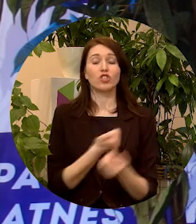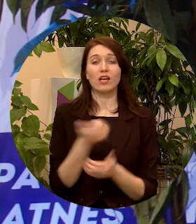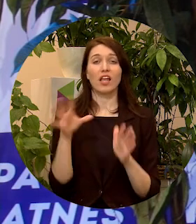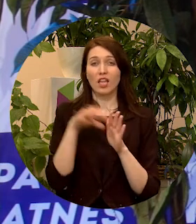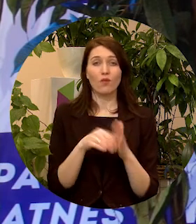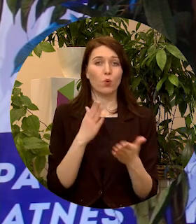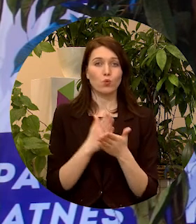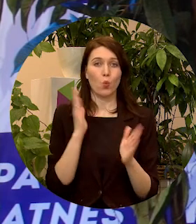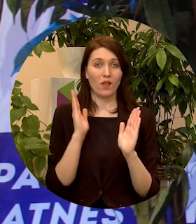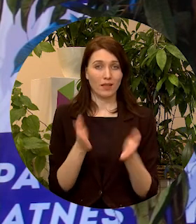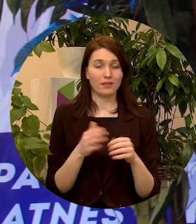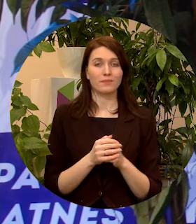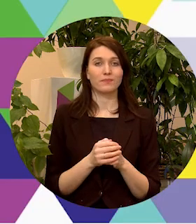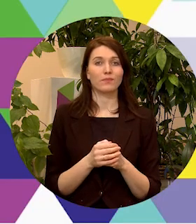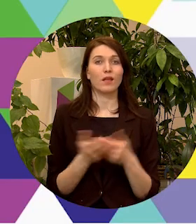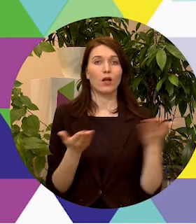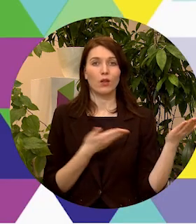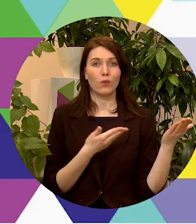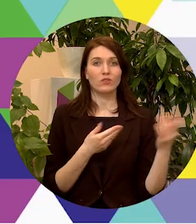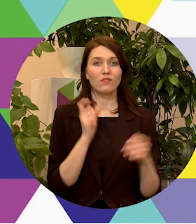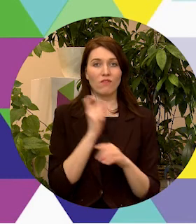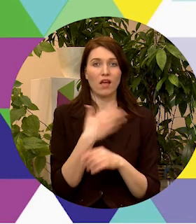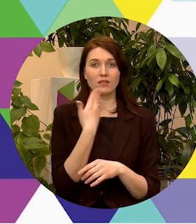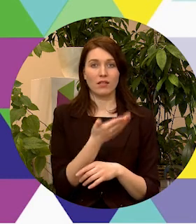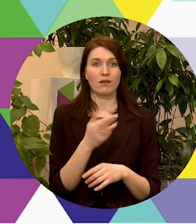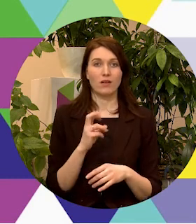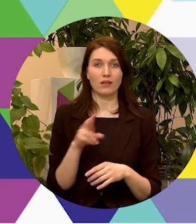ietvaros notiks? Lūdzu Rānda, vārds tev!